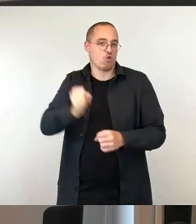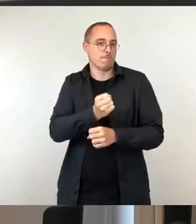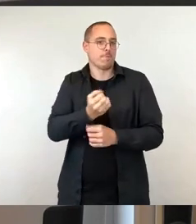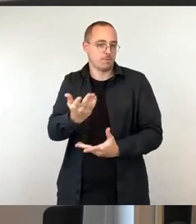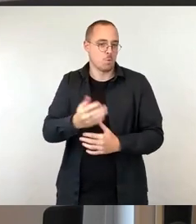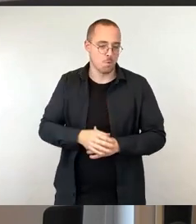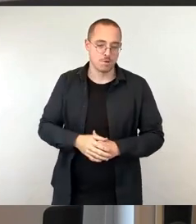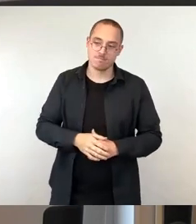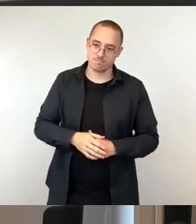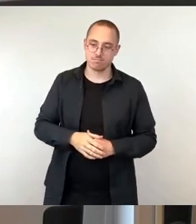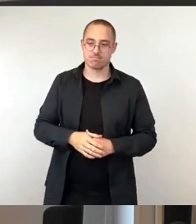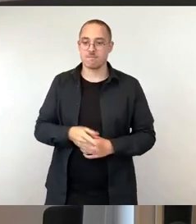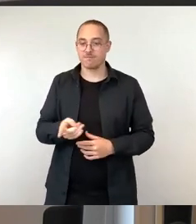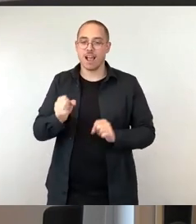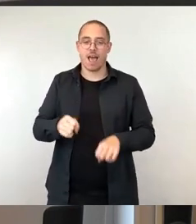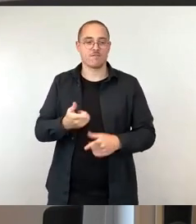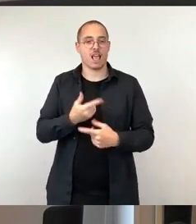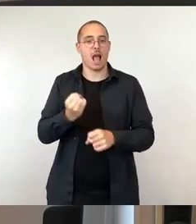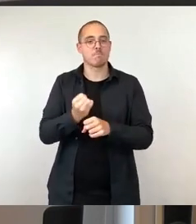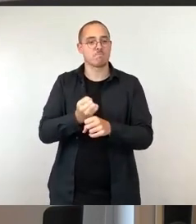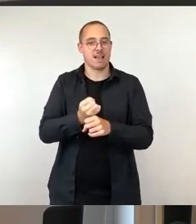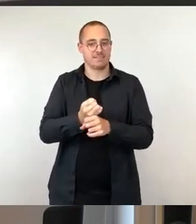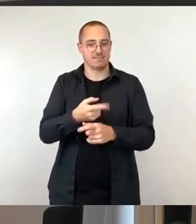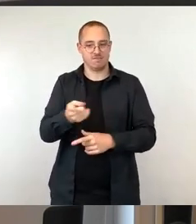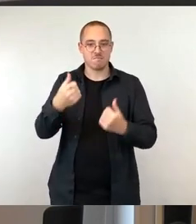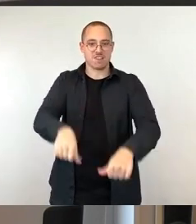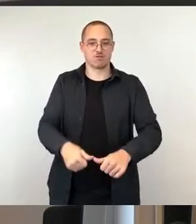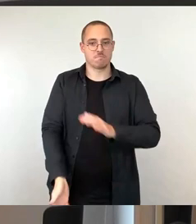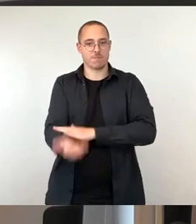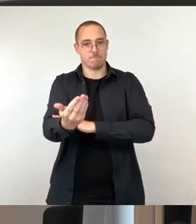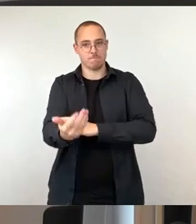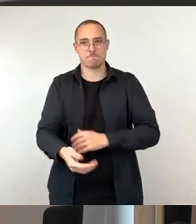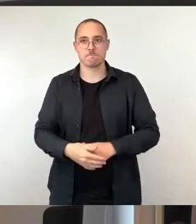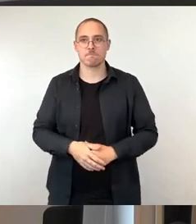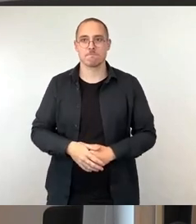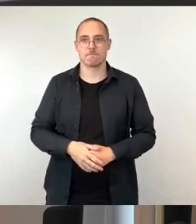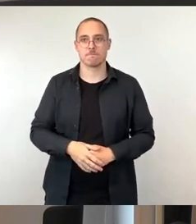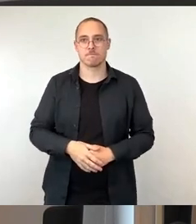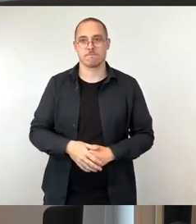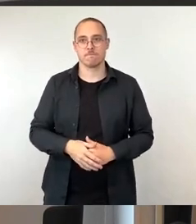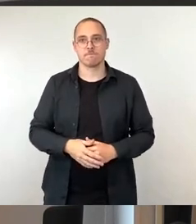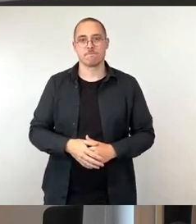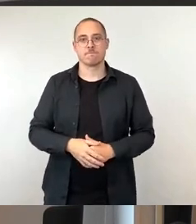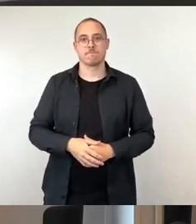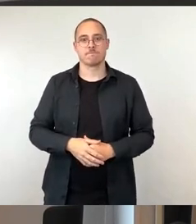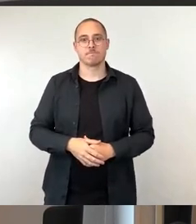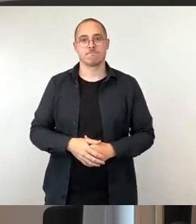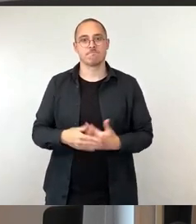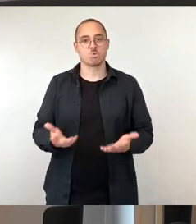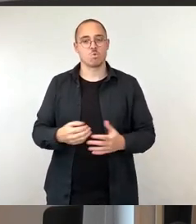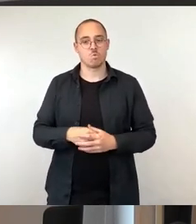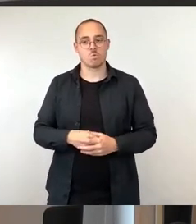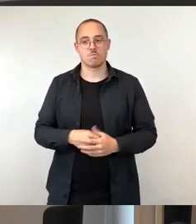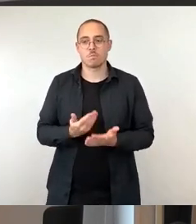wurde auch im Asylbewerberleistungsgesetz die Möglichkeit eingeräumt, Asylsuchende zu genau solchen Tätigkeiten zu verpflichten.